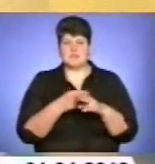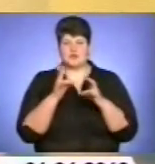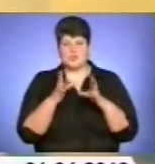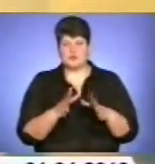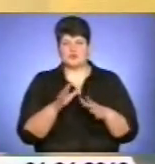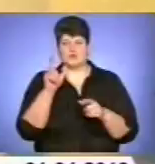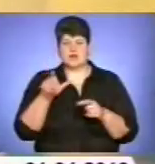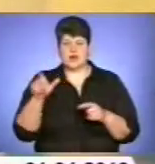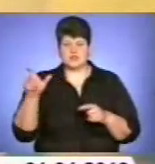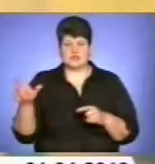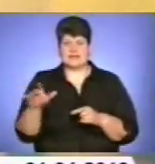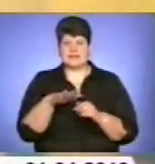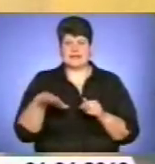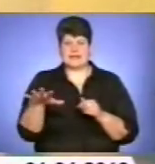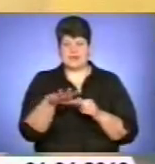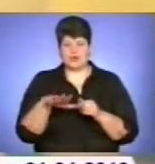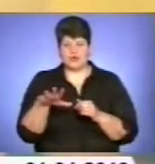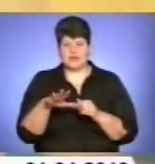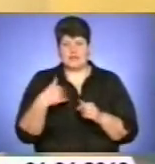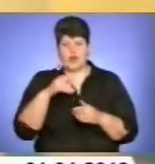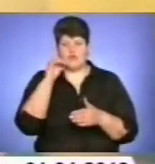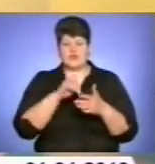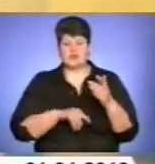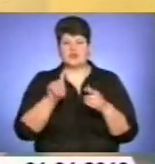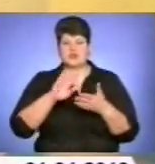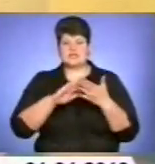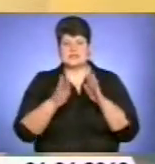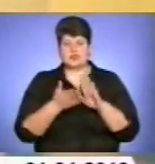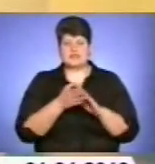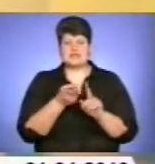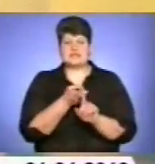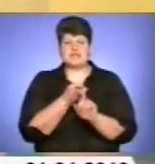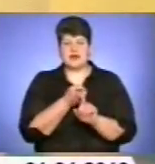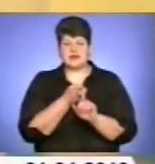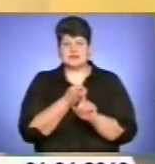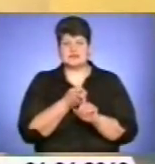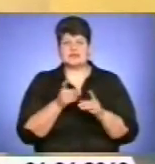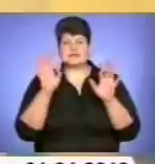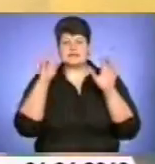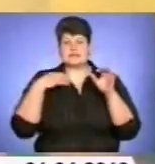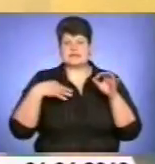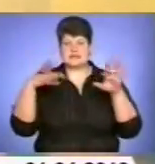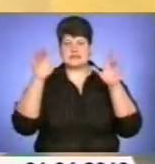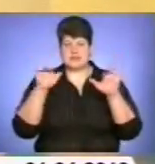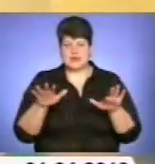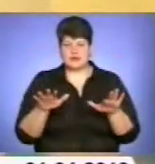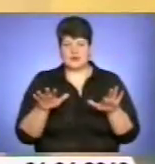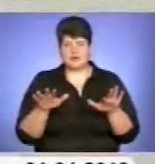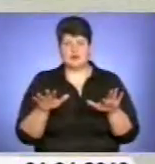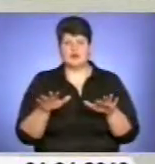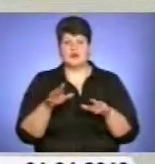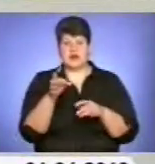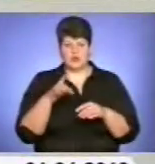На сьогоднішній день я уверен, що ситуації,'язані з снігом, регіони справяться.